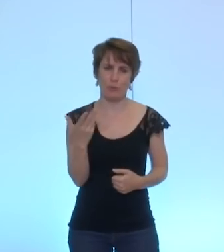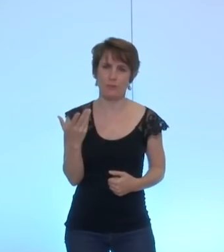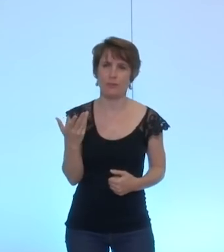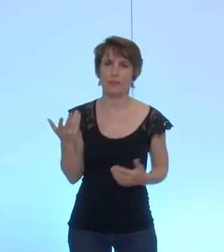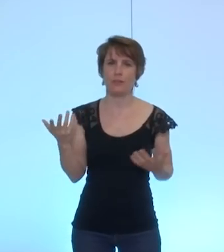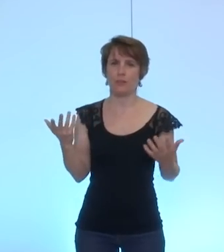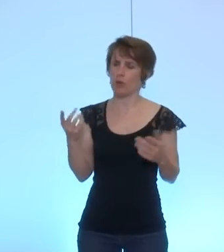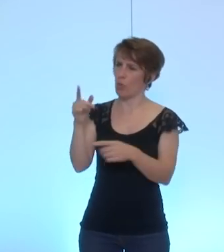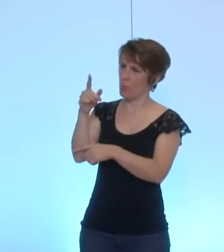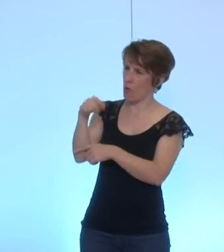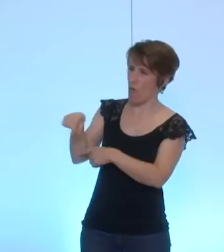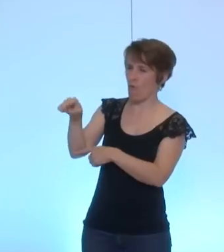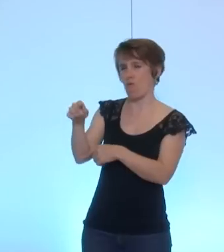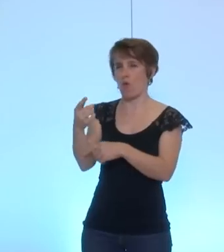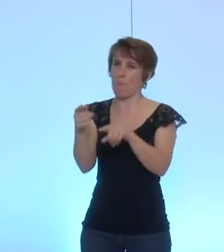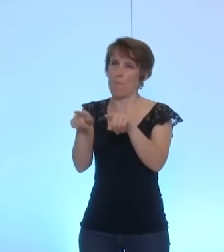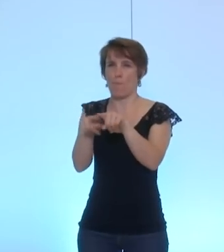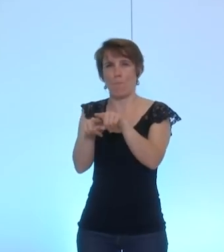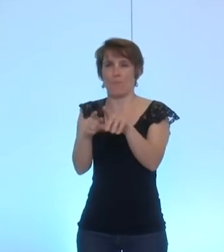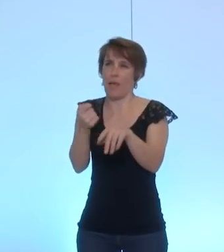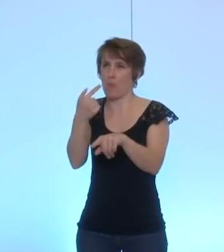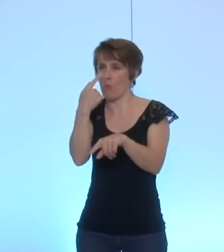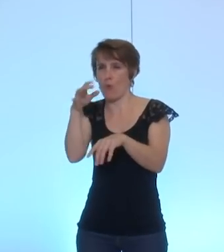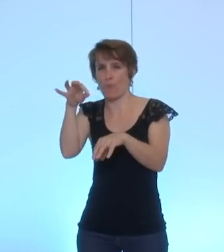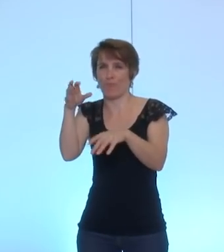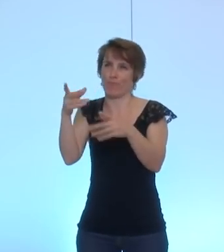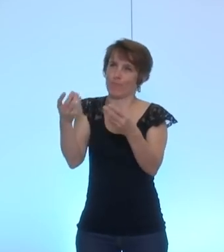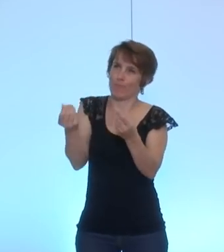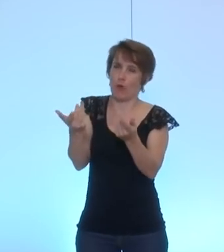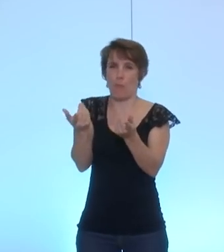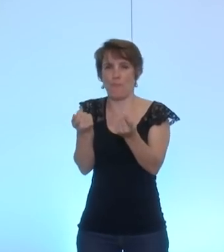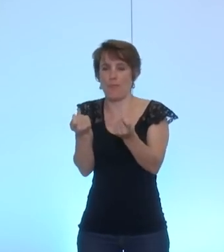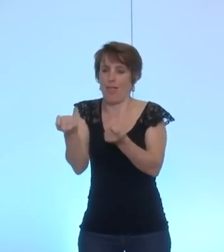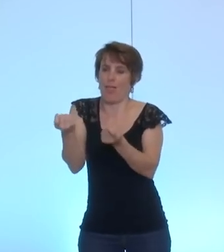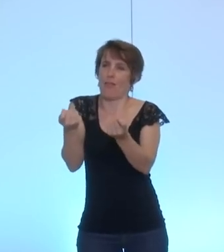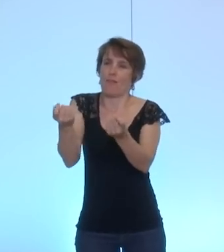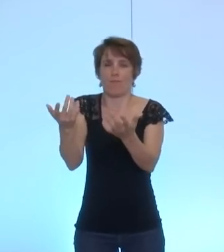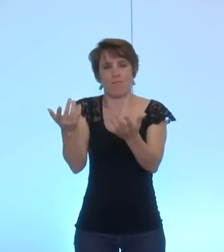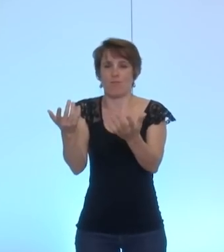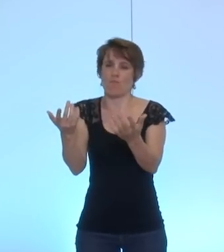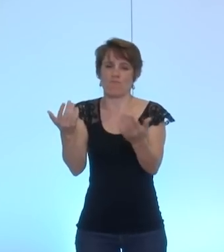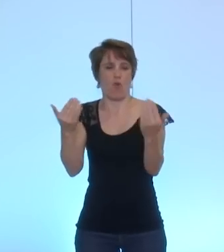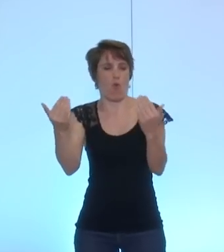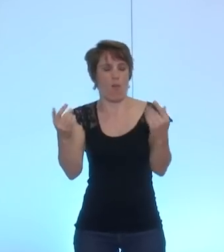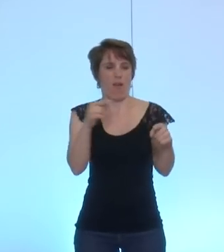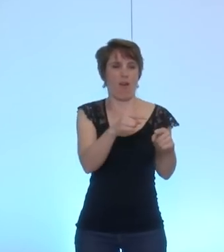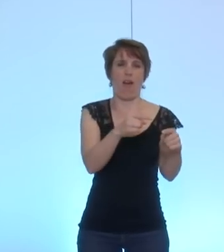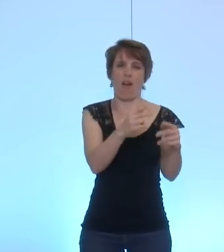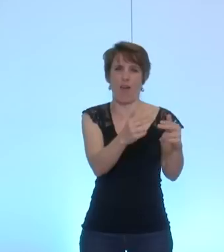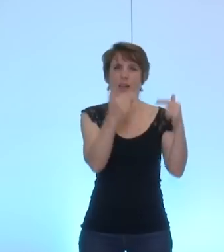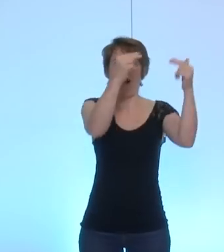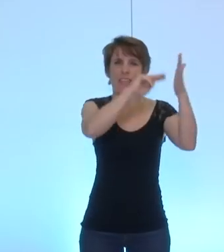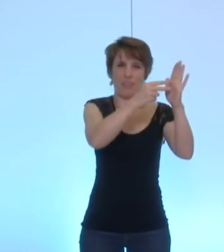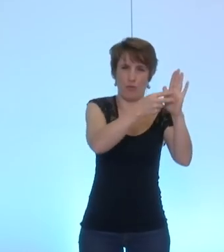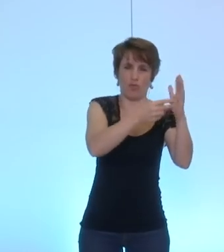sur laquelle vous jouez, je ne pas que le terme soit mal pris, opposant le high-tech à ce qui serait l'autre